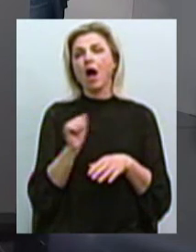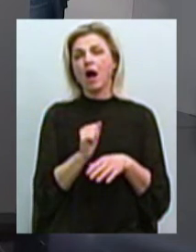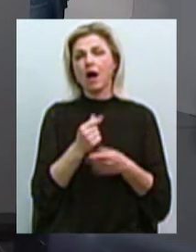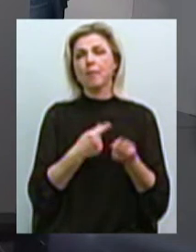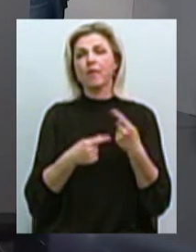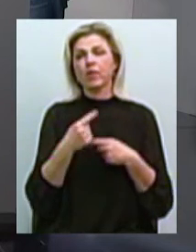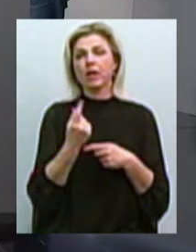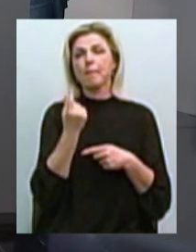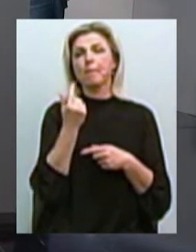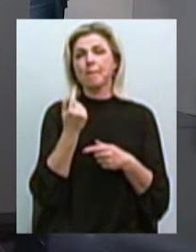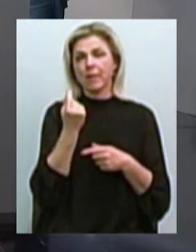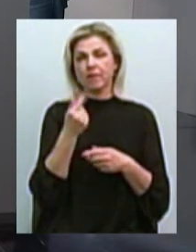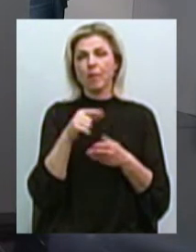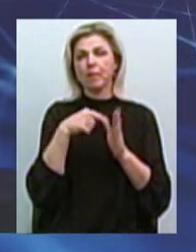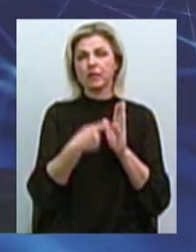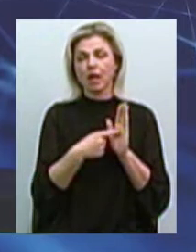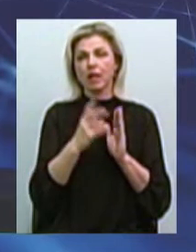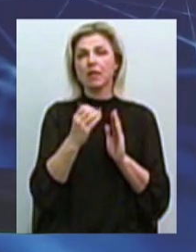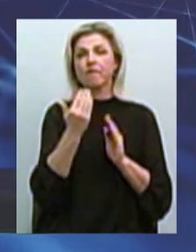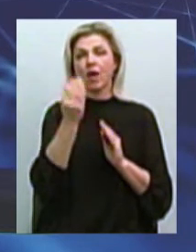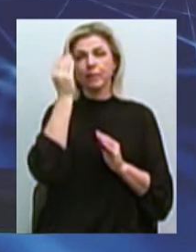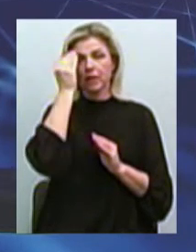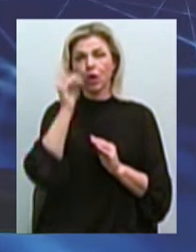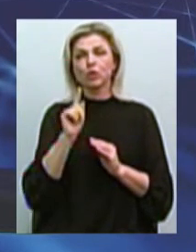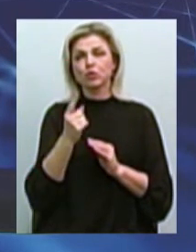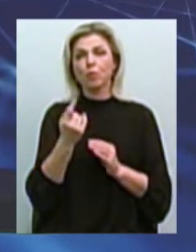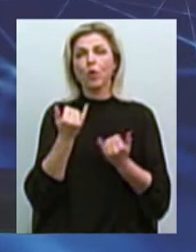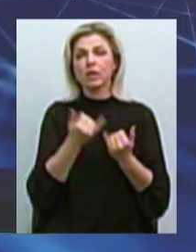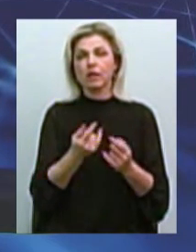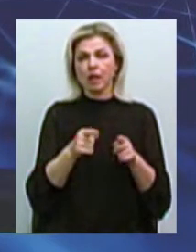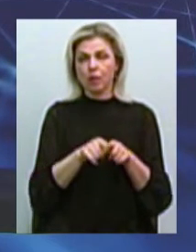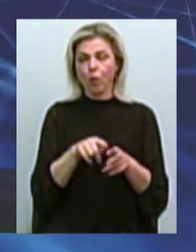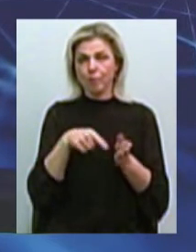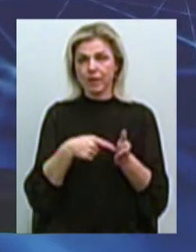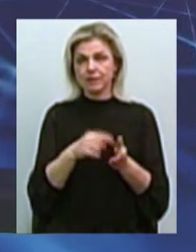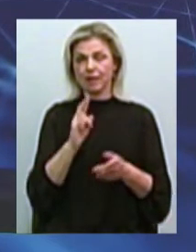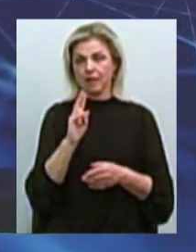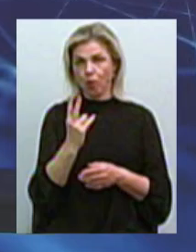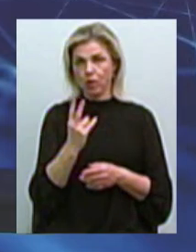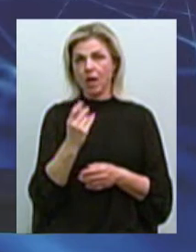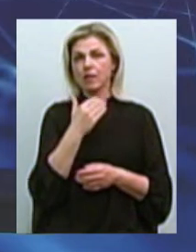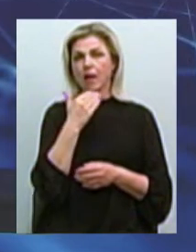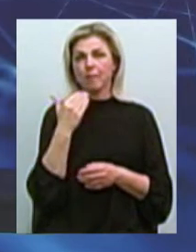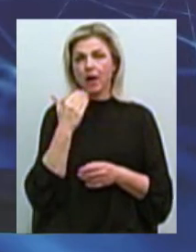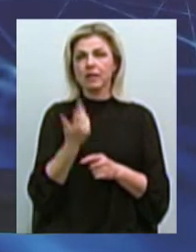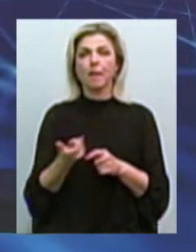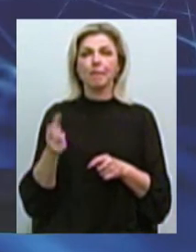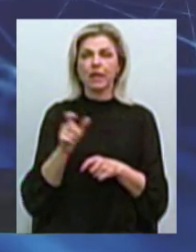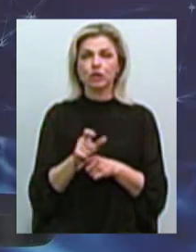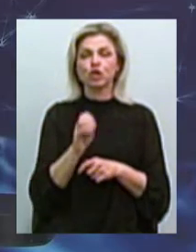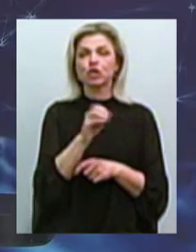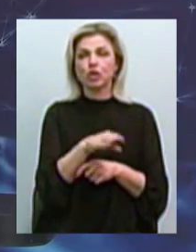питання, на вашу думку, чому для такого міста, як Миколаїв, набагато більше, ніж